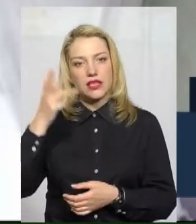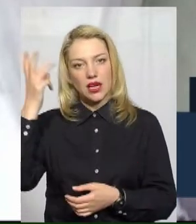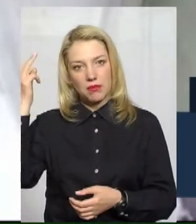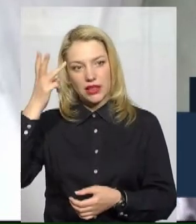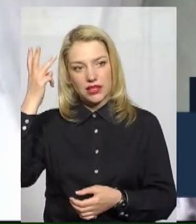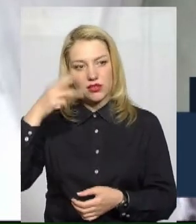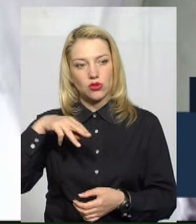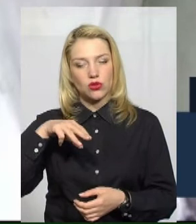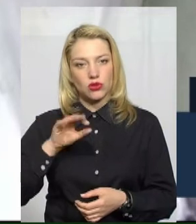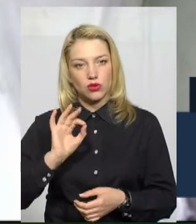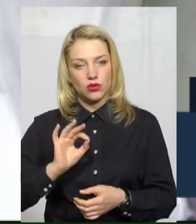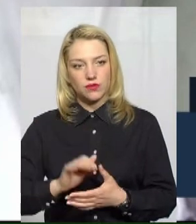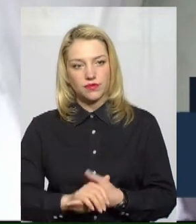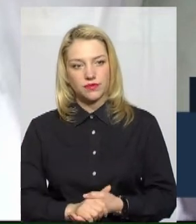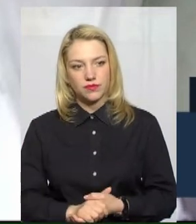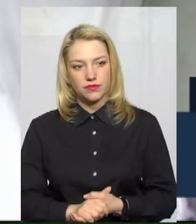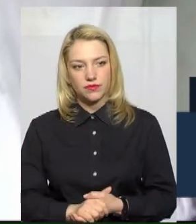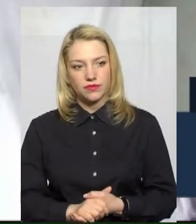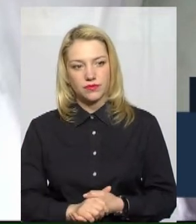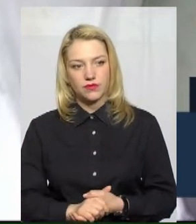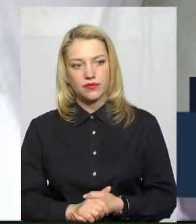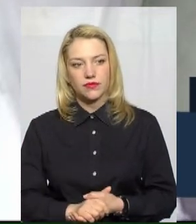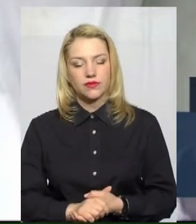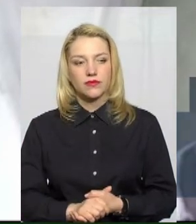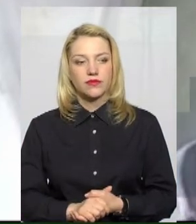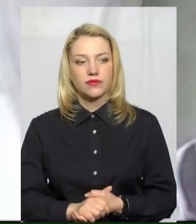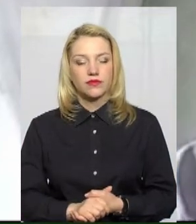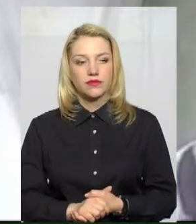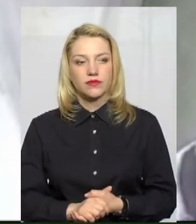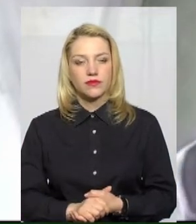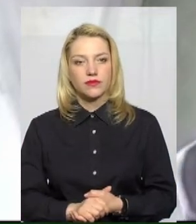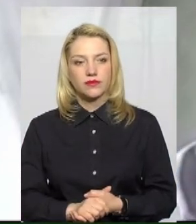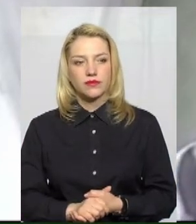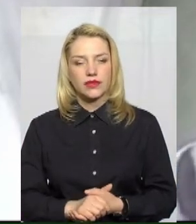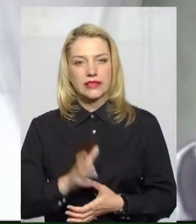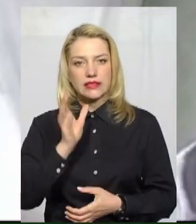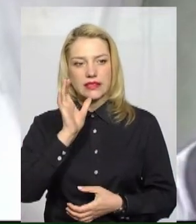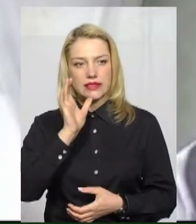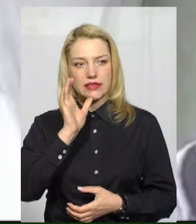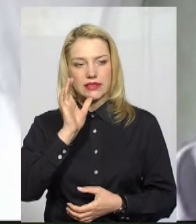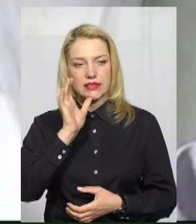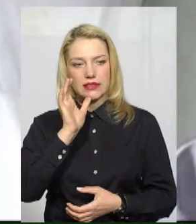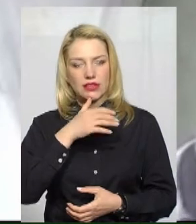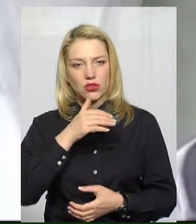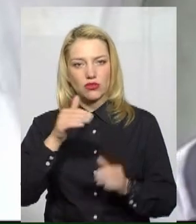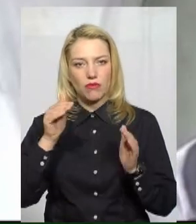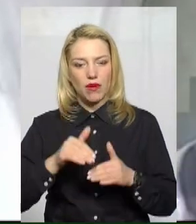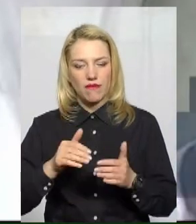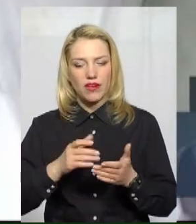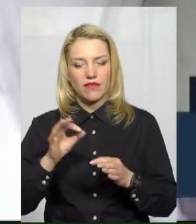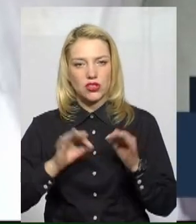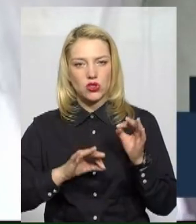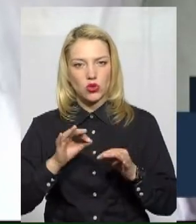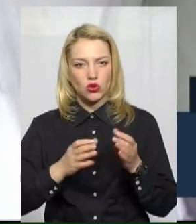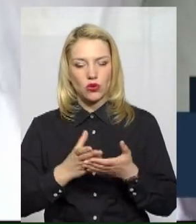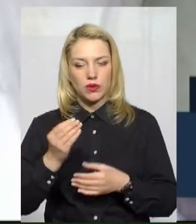досить серйозно впала сам відсоток оплати. Якщо в січні місяці